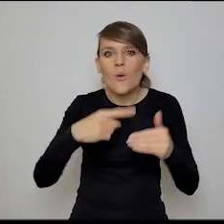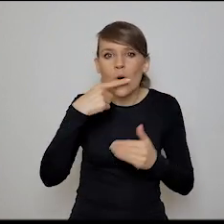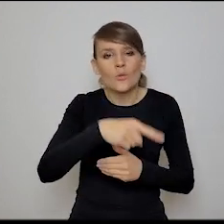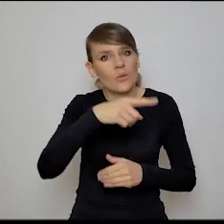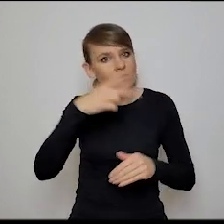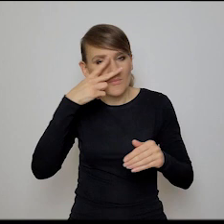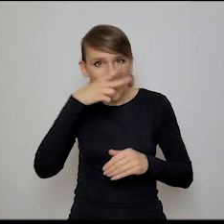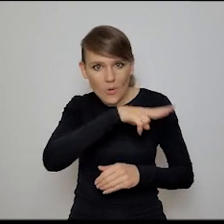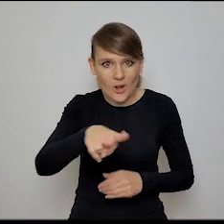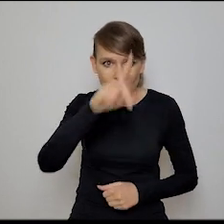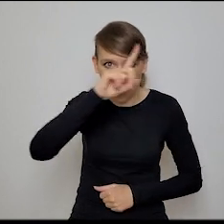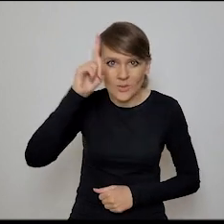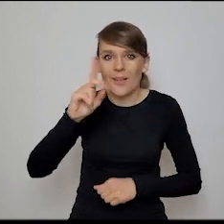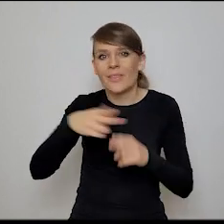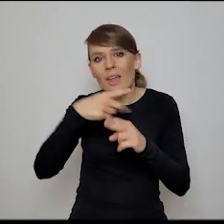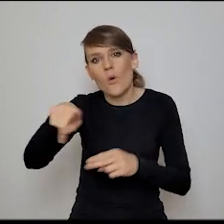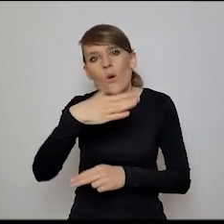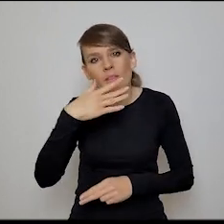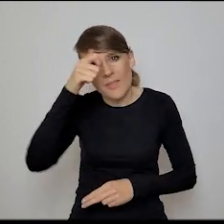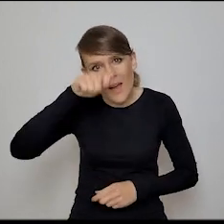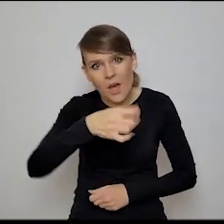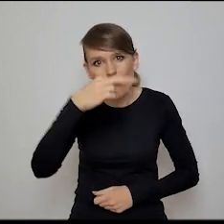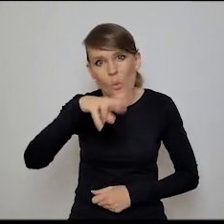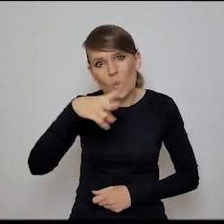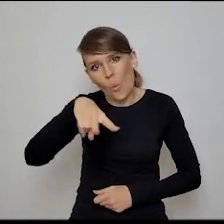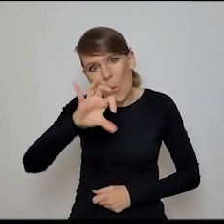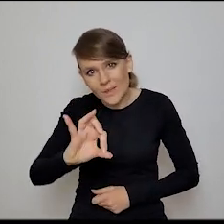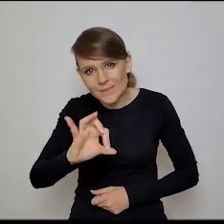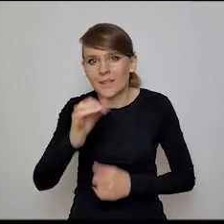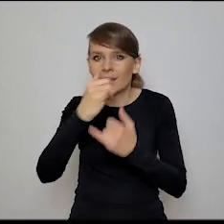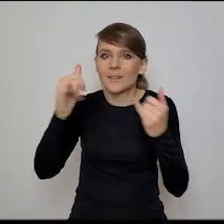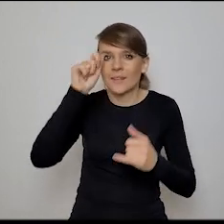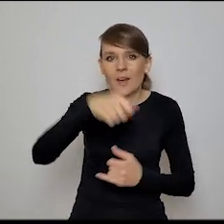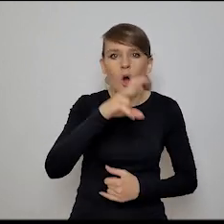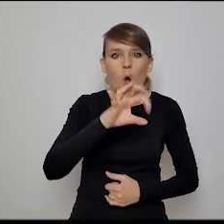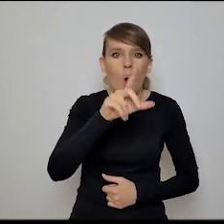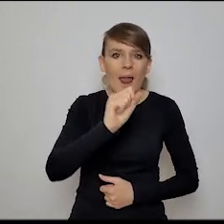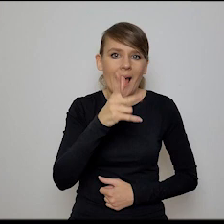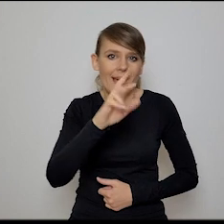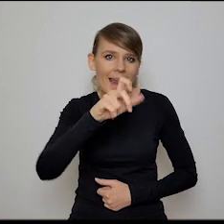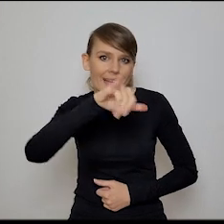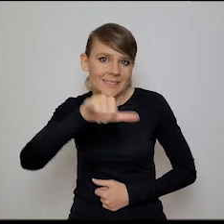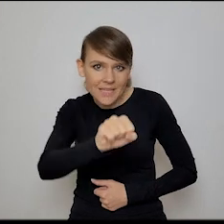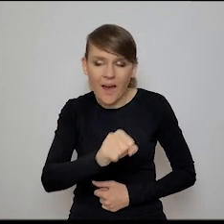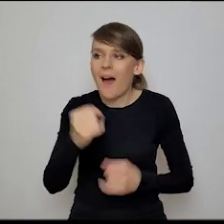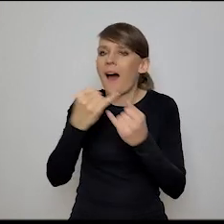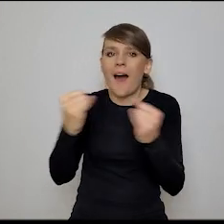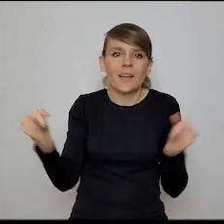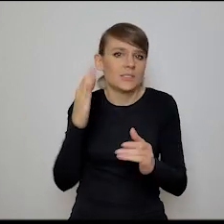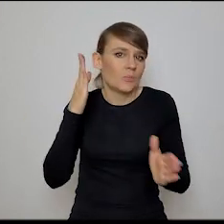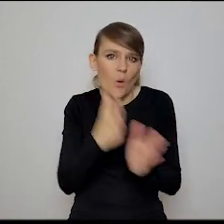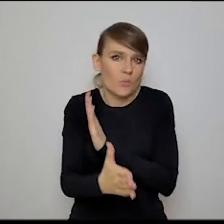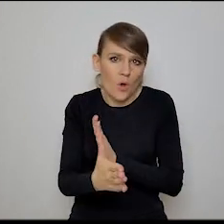humanistycznego, niektórzy nazywają to turkusem, inni nazywają to holakracją, a inni po prostu właśnie